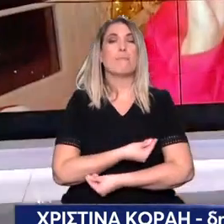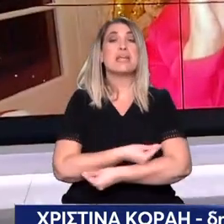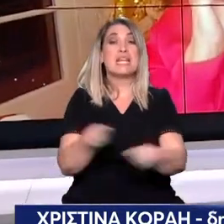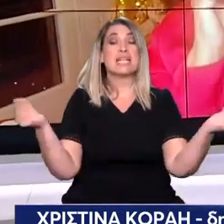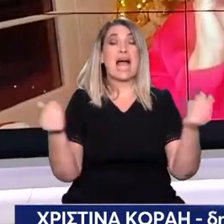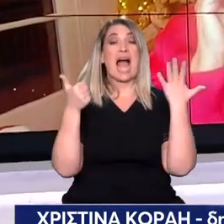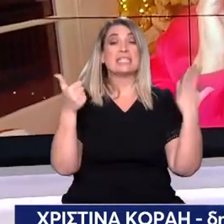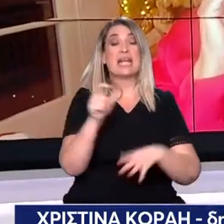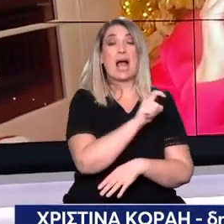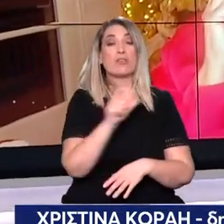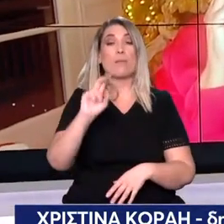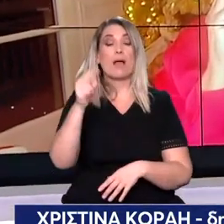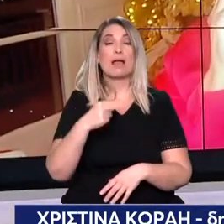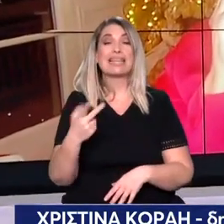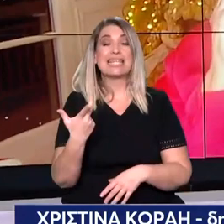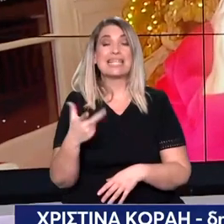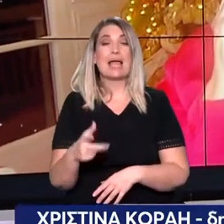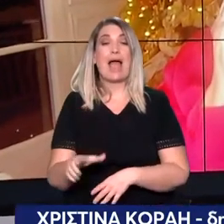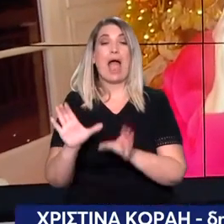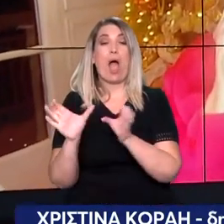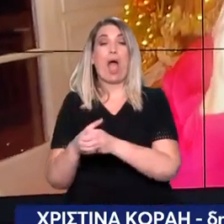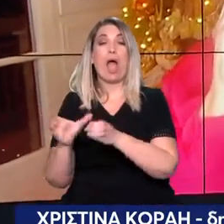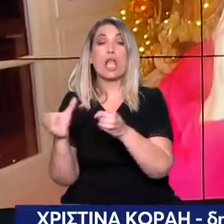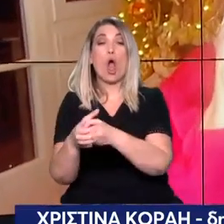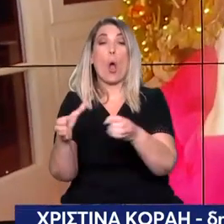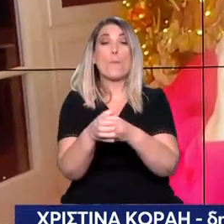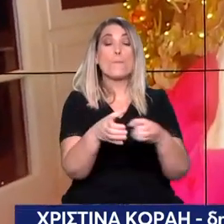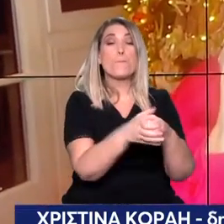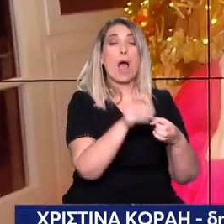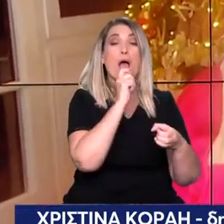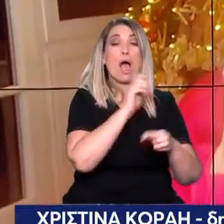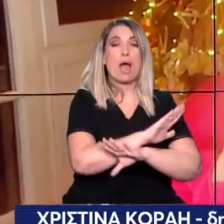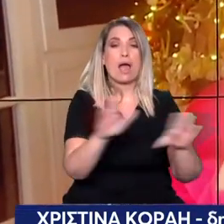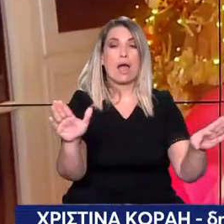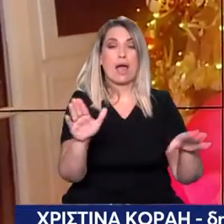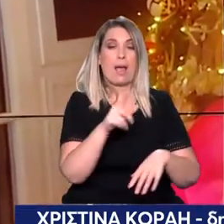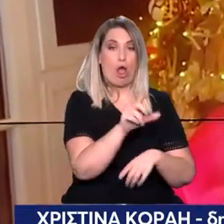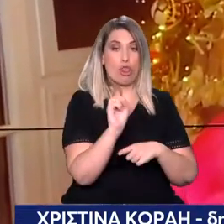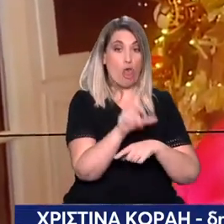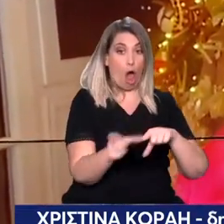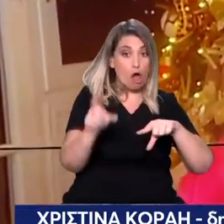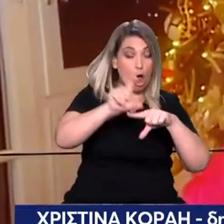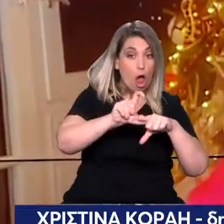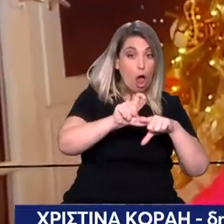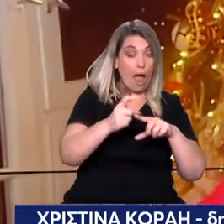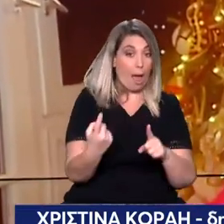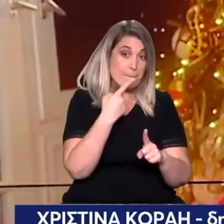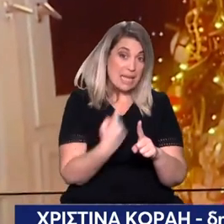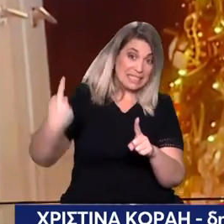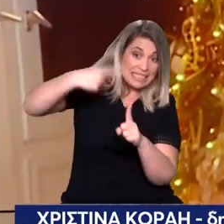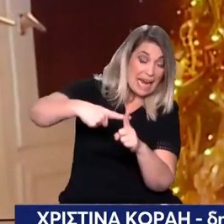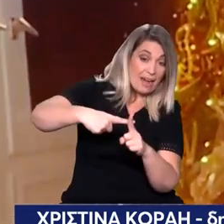ευρώ σε όλα τα κόμματα. Είναι το υπόλοιπο της κρατικής επιχορήγεσης. 6 εκατομμύρια έξτε.